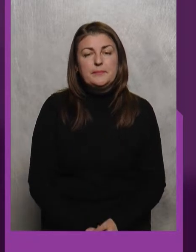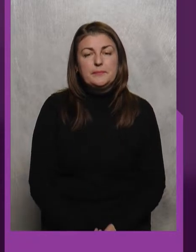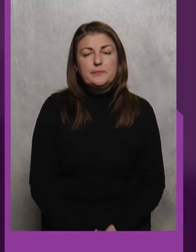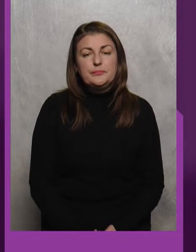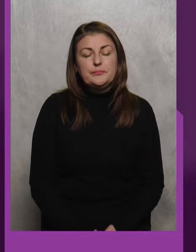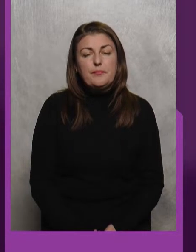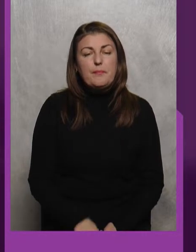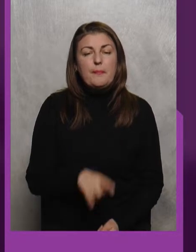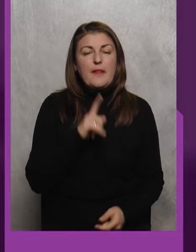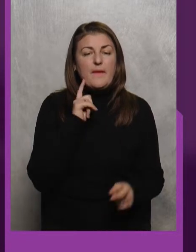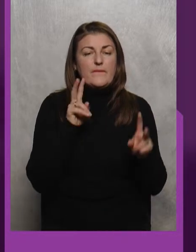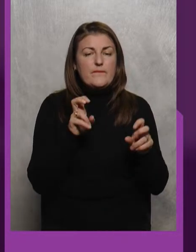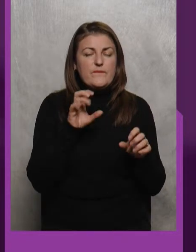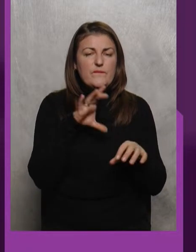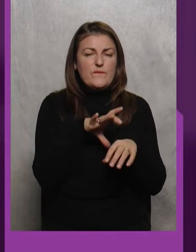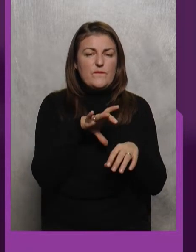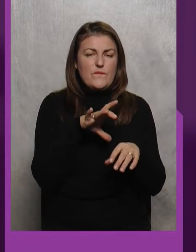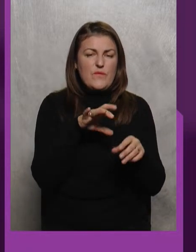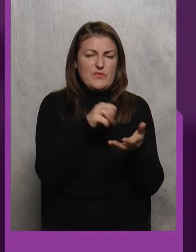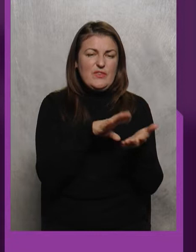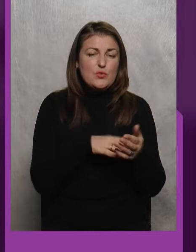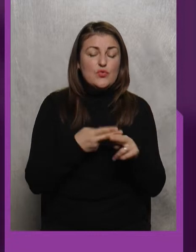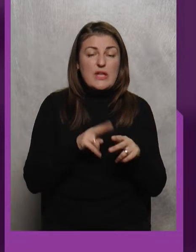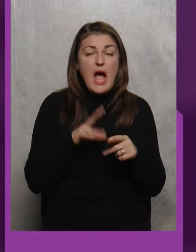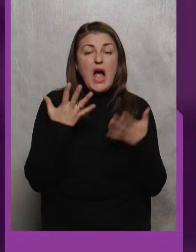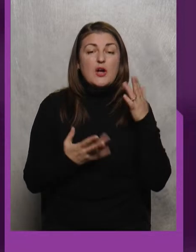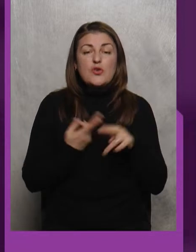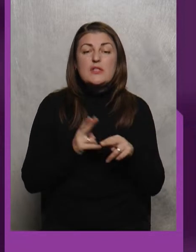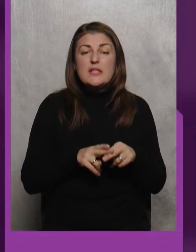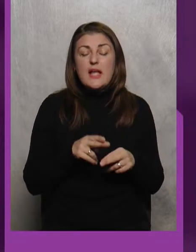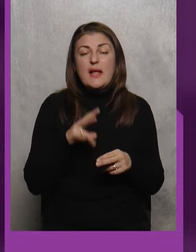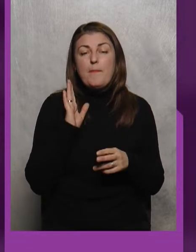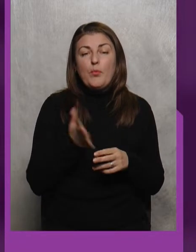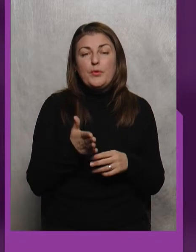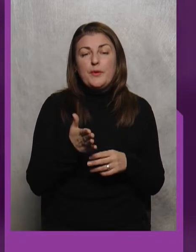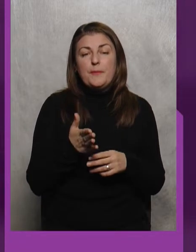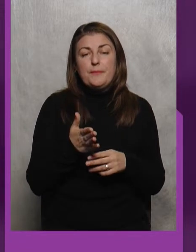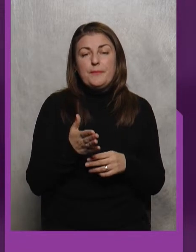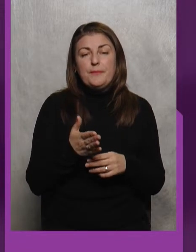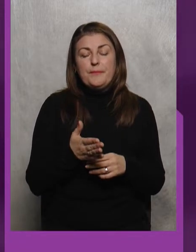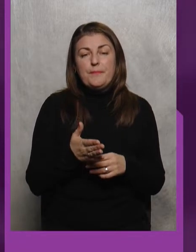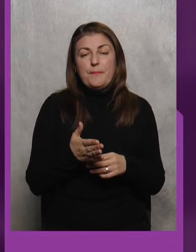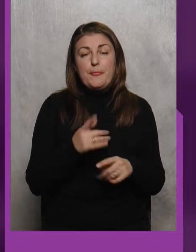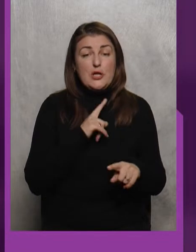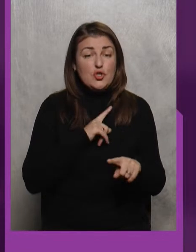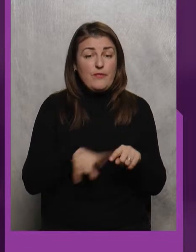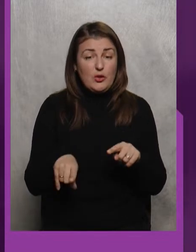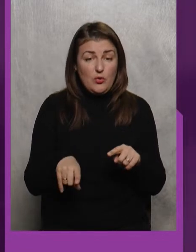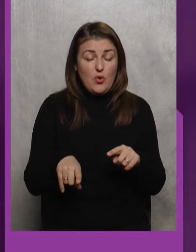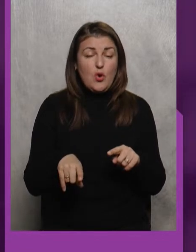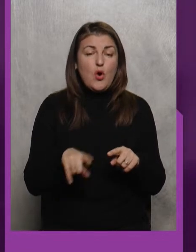Фіксуючи це Якщо це Ще Буде Швидко